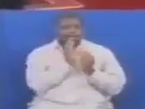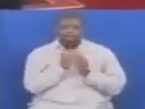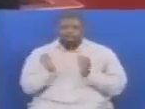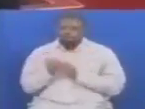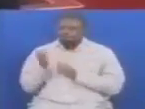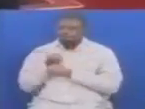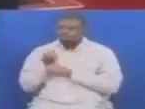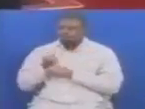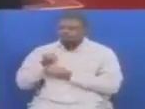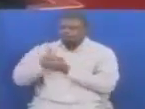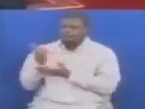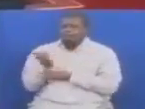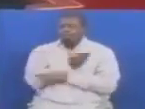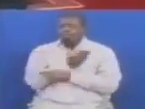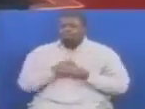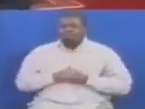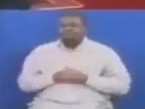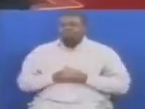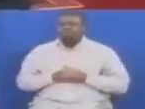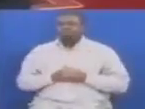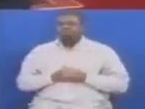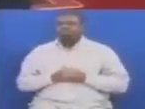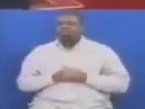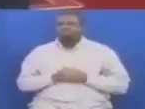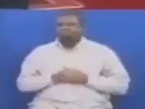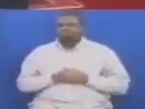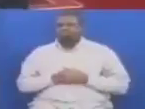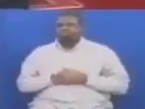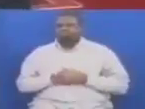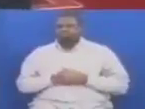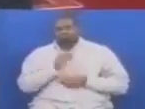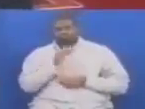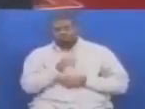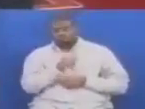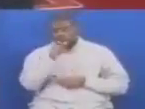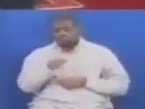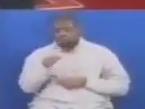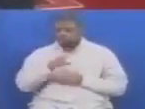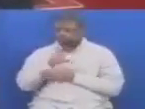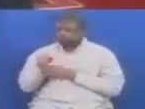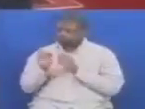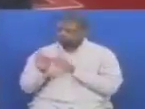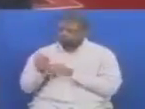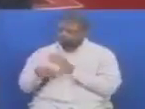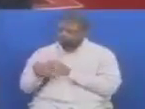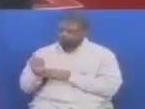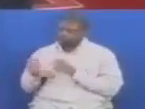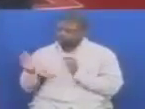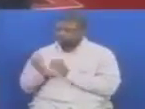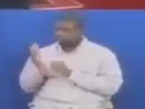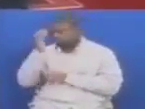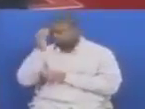mengineo Kwa yu Nataka nitoe wito Kwa wananchi wote ambayo Wako kwenye uifathi ambazo Zimetambuliu